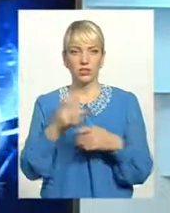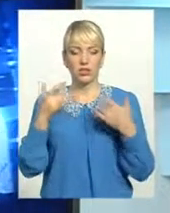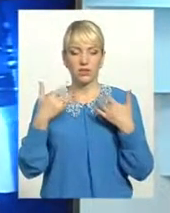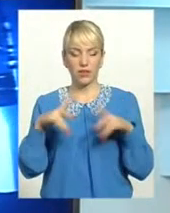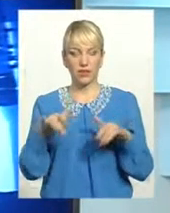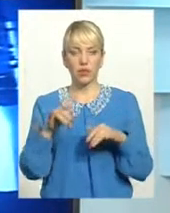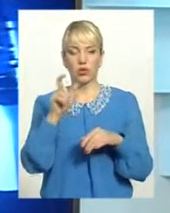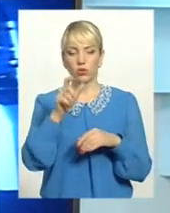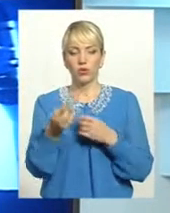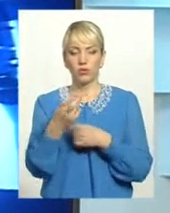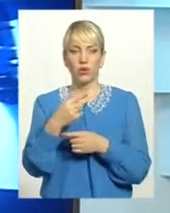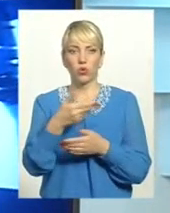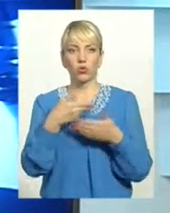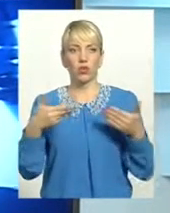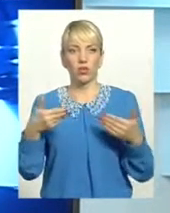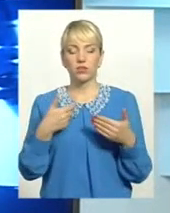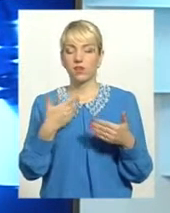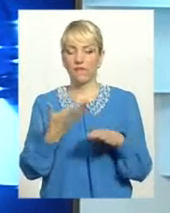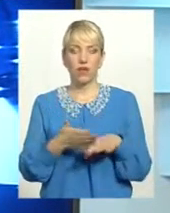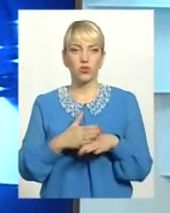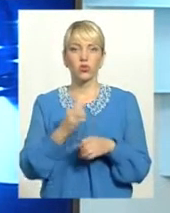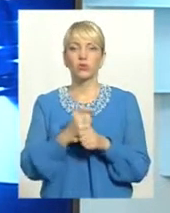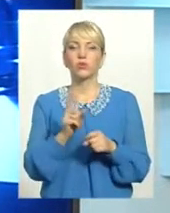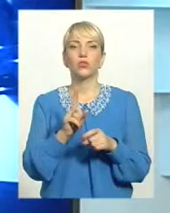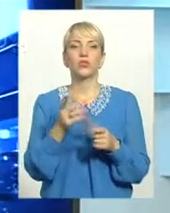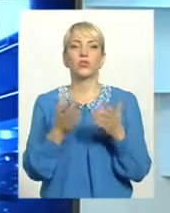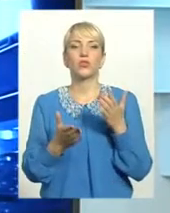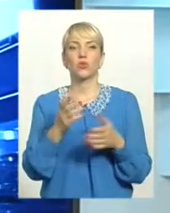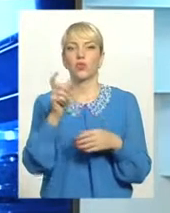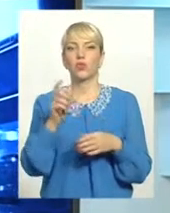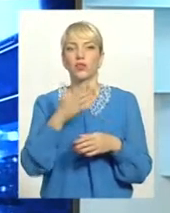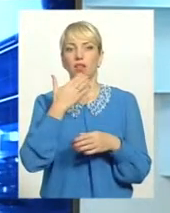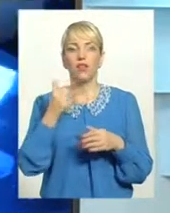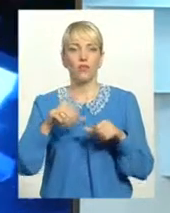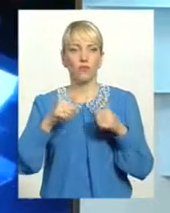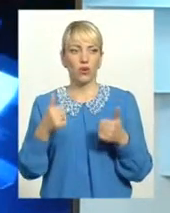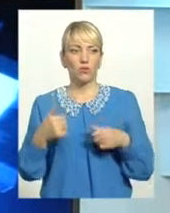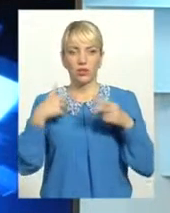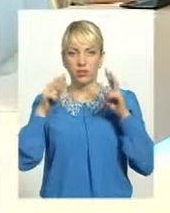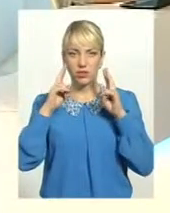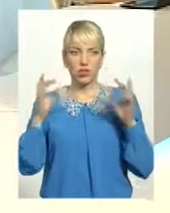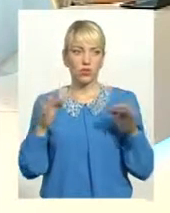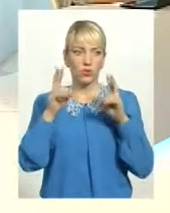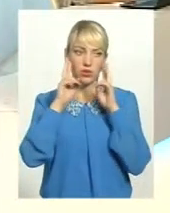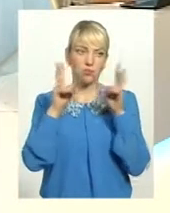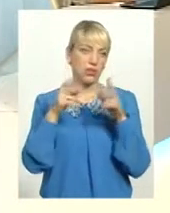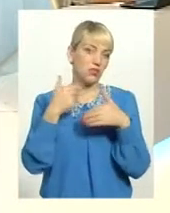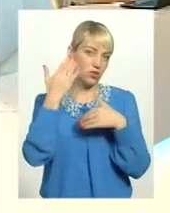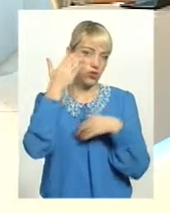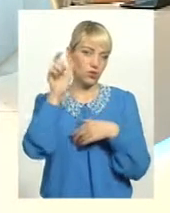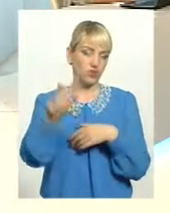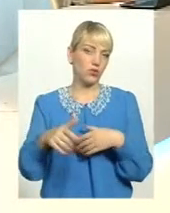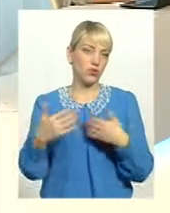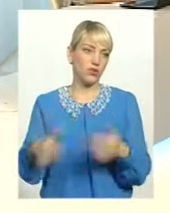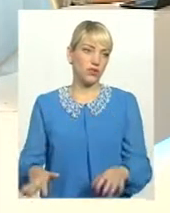до нас. Фактично, важко щось зробити, коли людина не оформлює. Не знаємо, ніколи не бачили, ніколи не працювали.